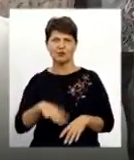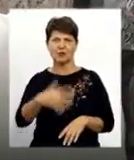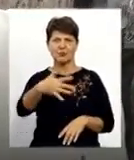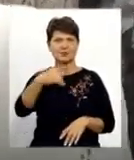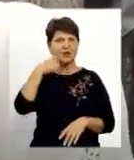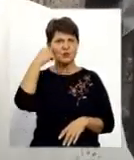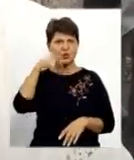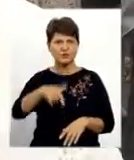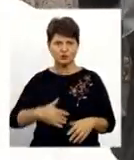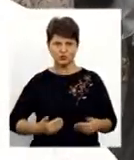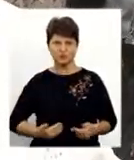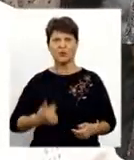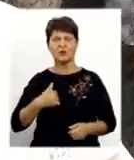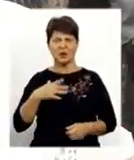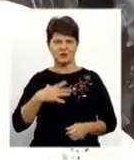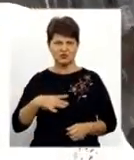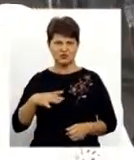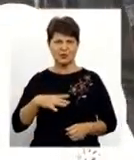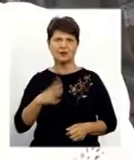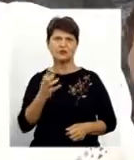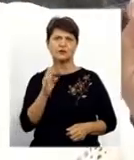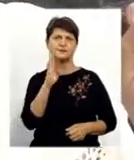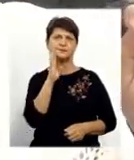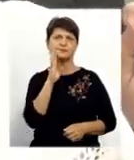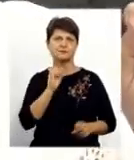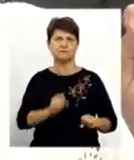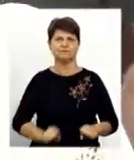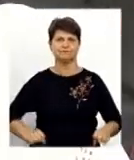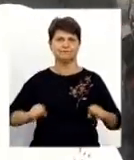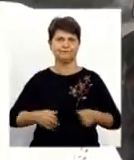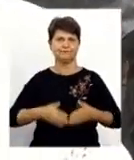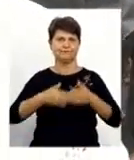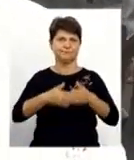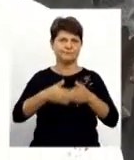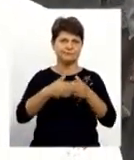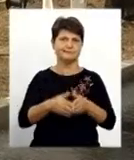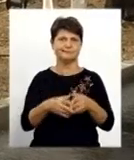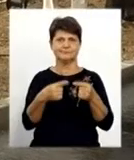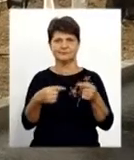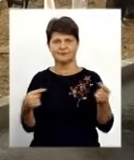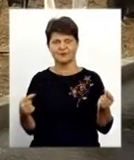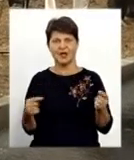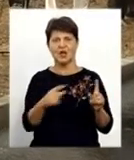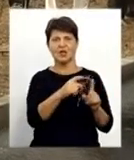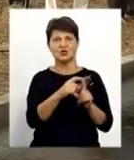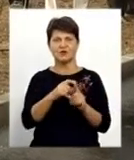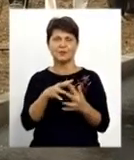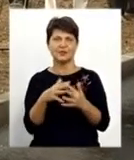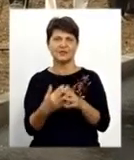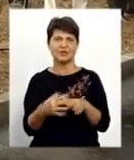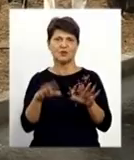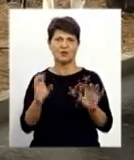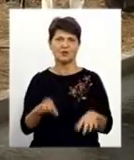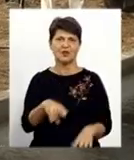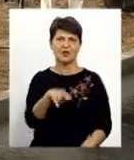років буде. І я чекала, і влаше дівчину перепливала і катером, і лодкою. За словами селищного голови,